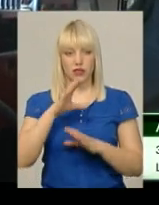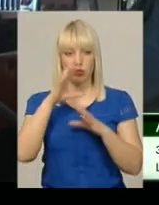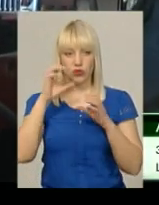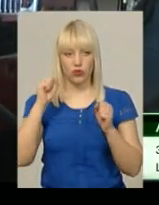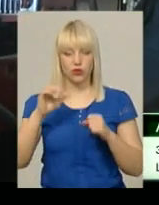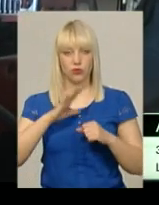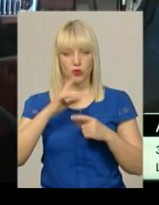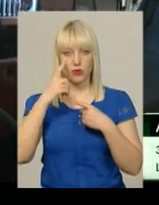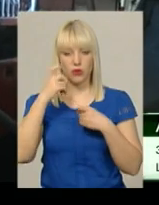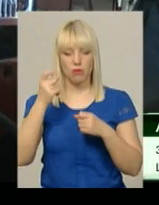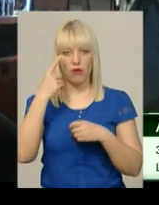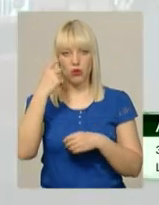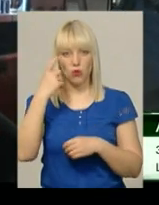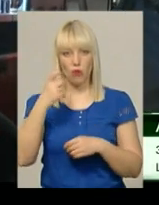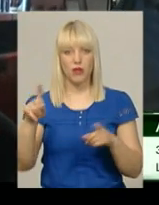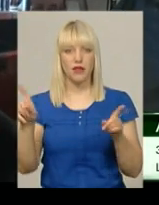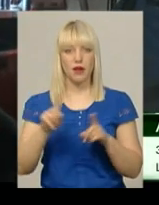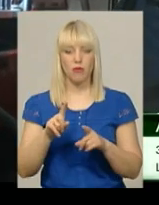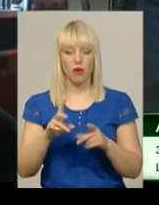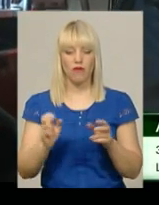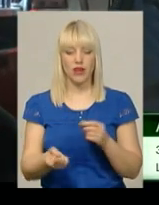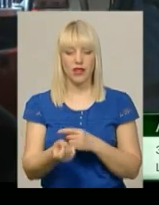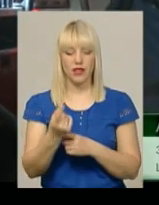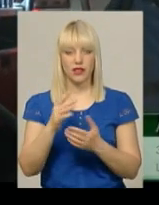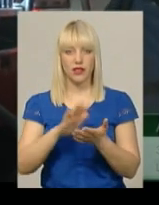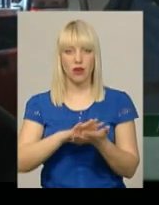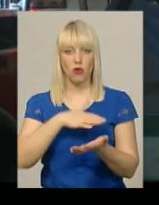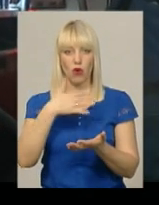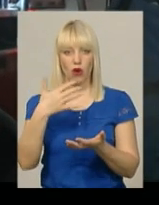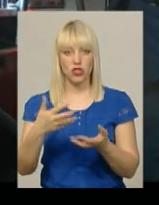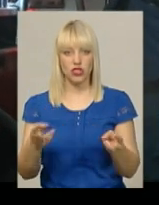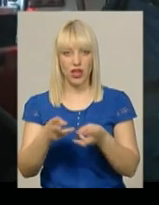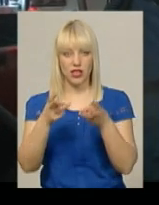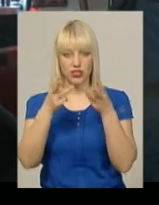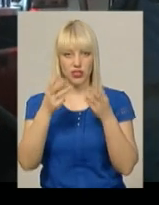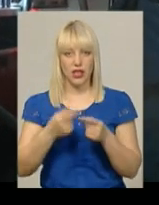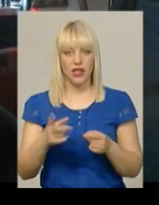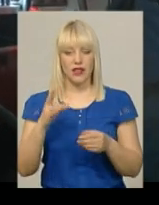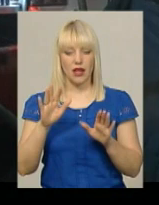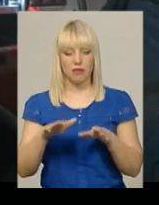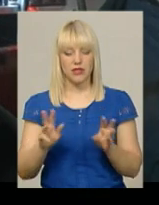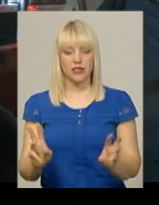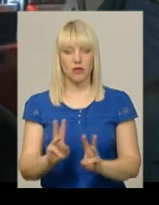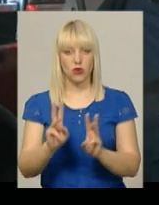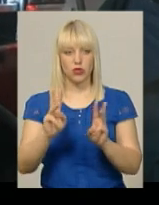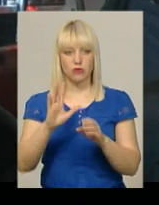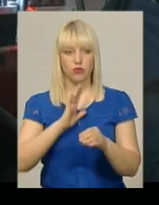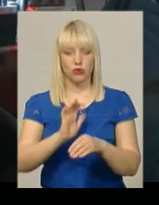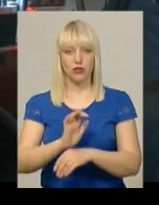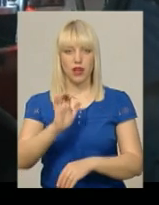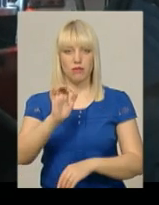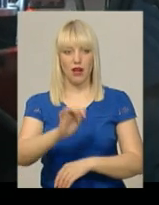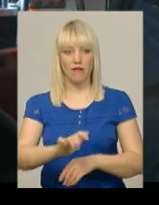поступило повідомлення про виникнення пожежі на місцевому світтєзвалищі. До місця пожежі оперативно-координаційний центр було направлено